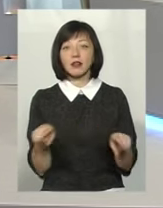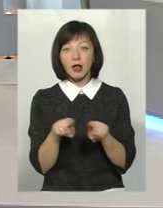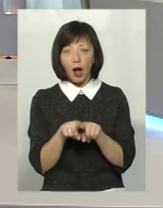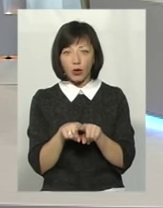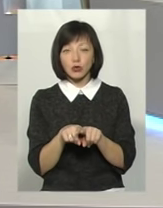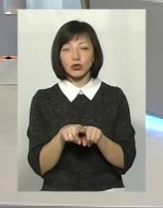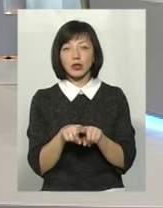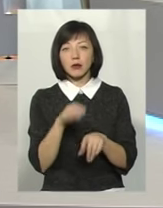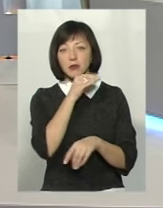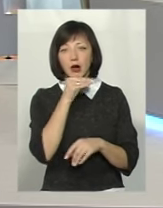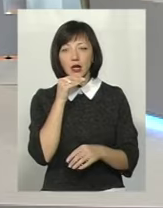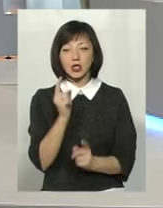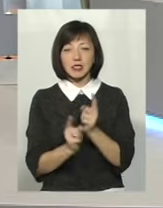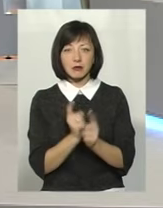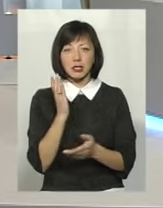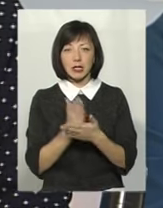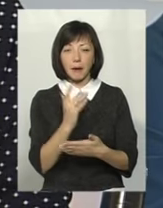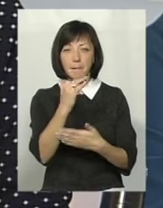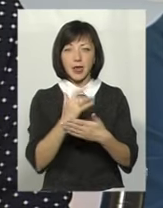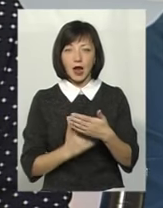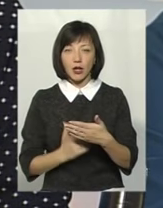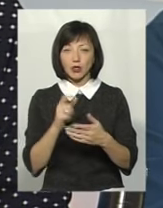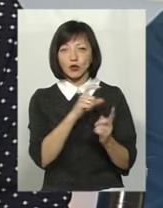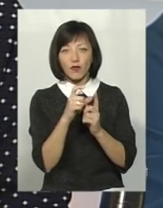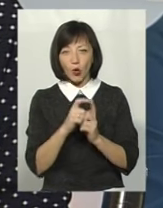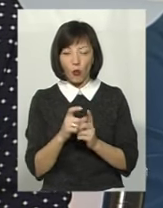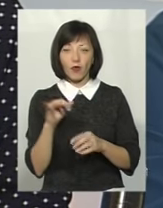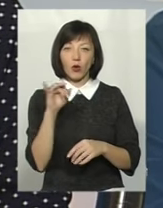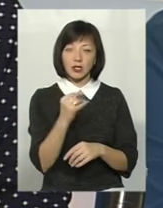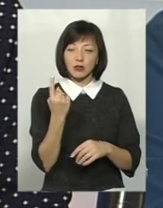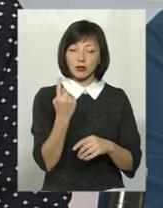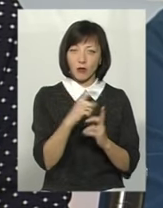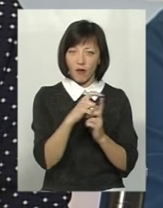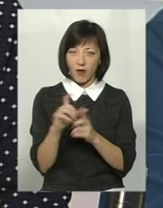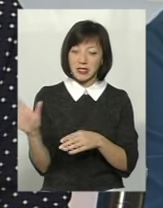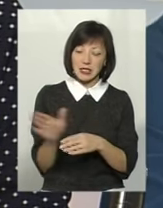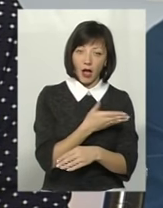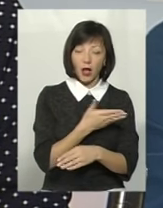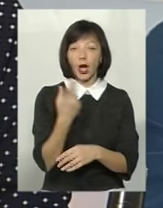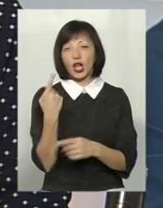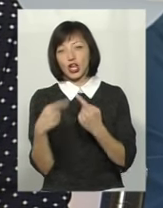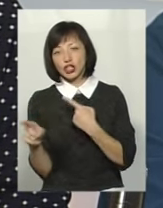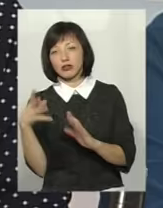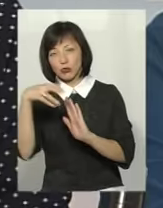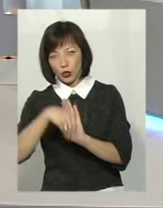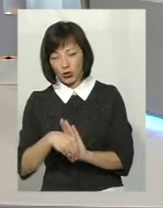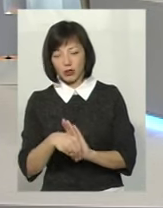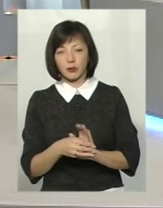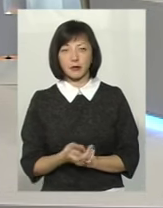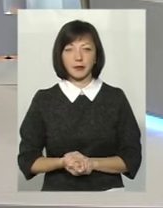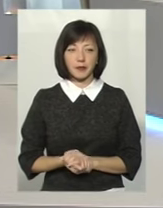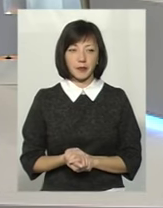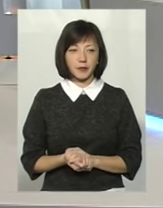багато змін є у перевліку словникових слів. Одні слова знято, інші додали.